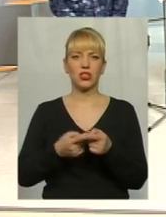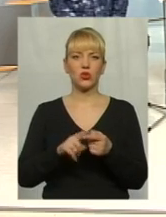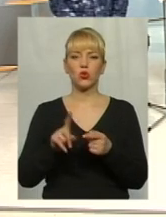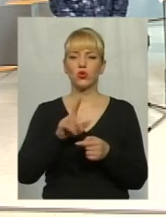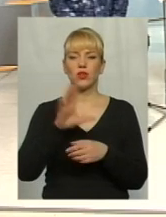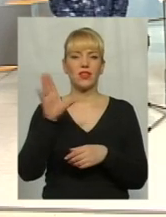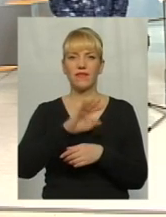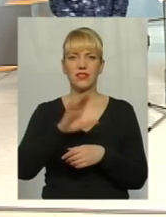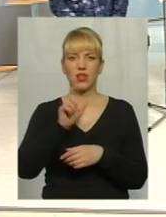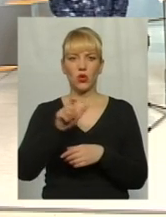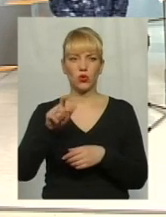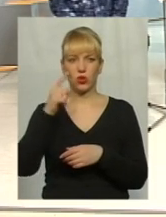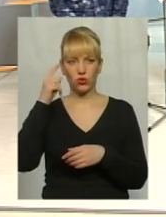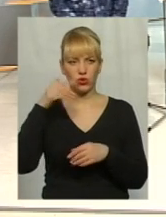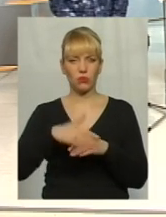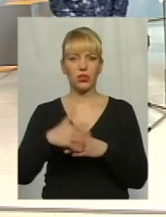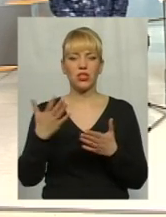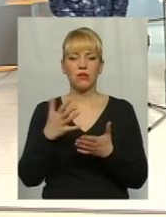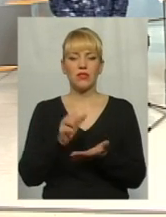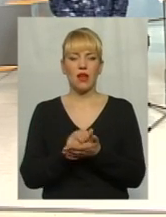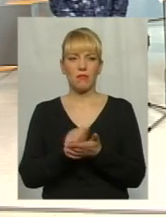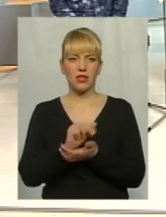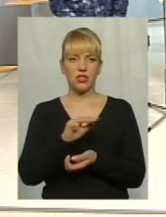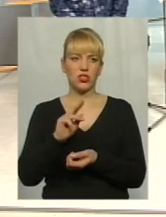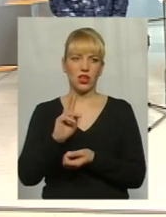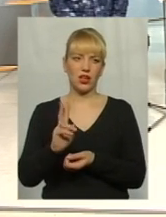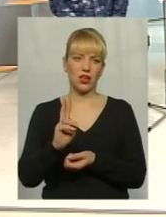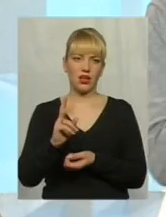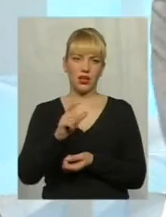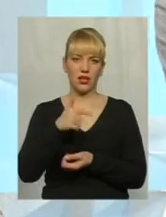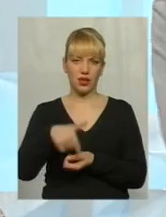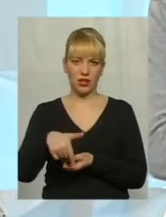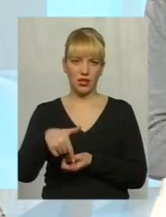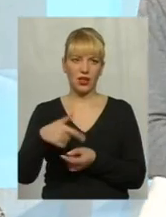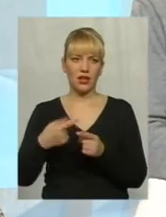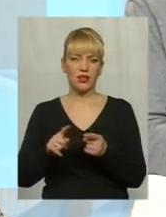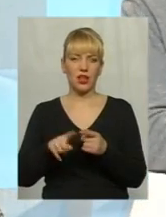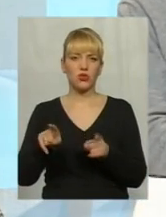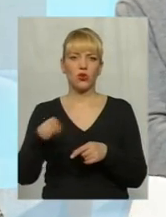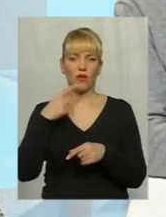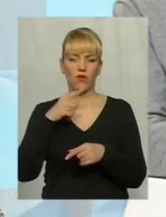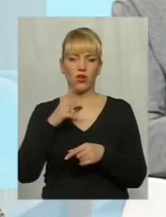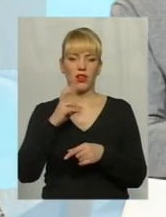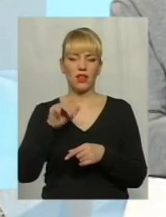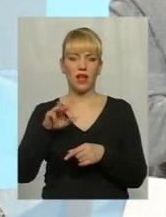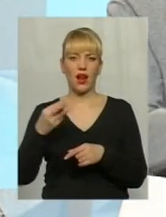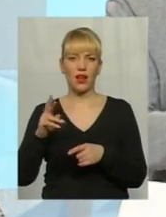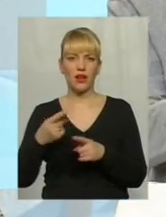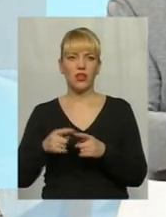не всі люди все одно розуміють, чим займається навіть управління ЖКГ. І це те, про що казала пані Наталія, що